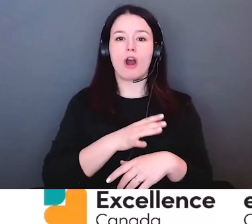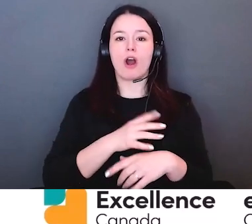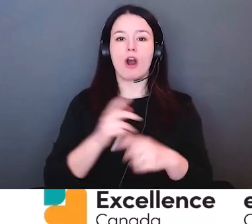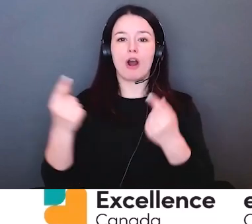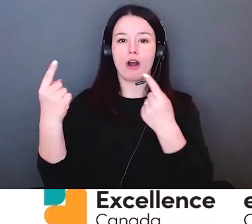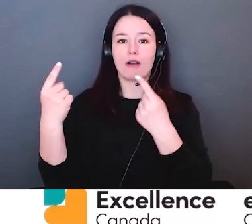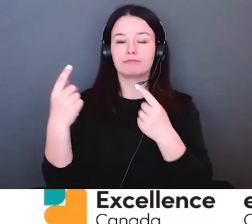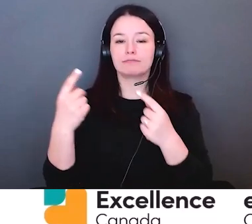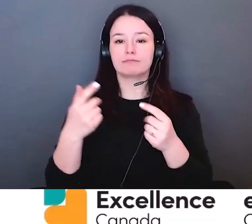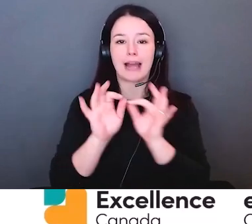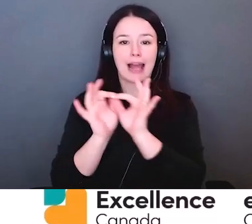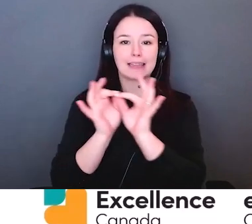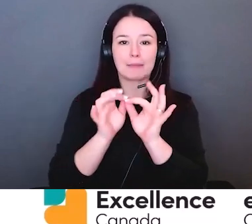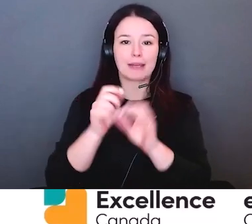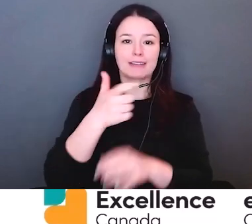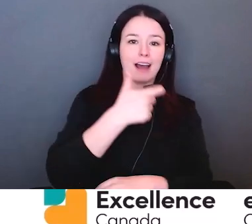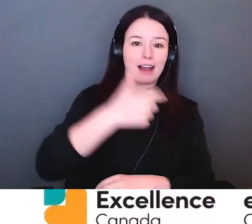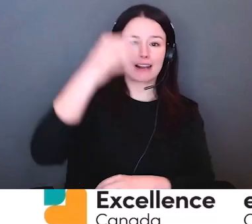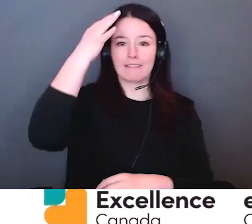vous voyez sur l'écran.